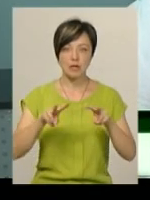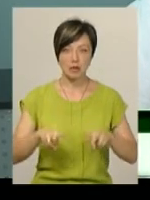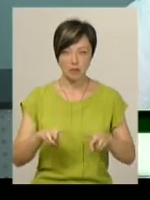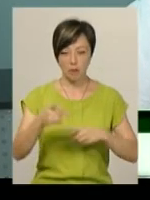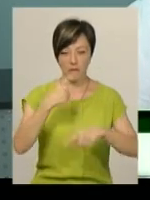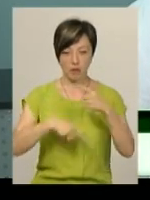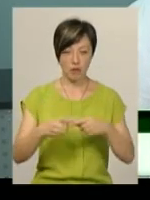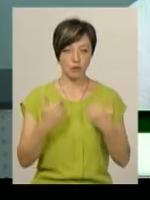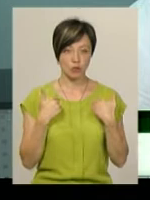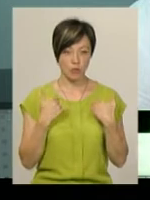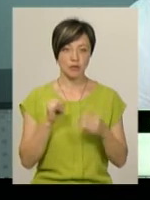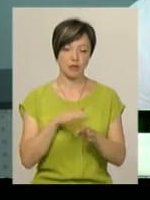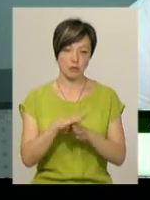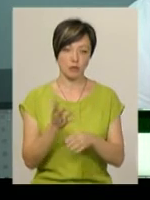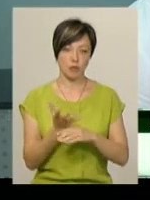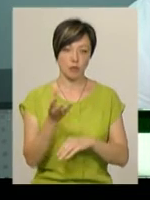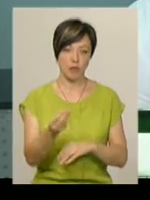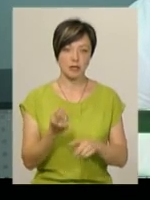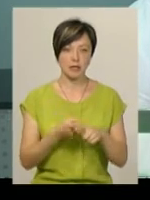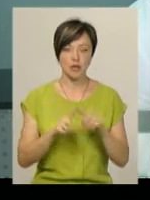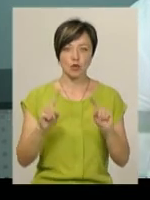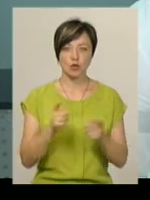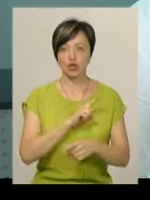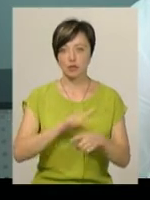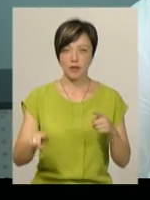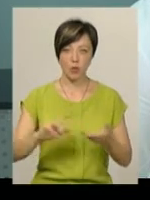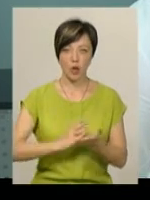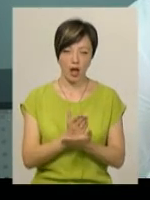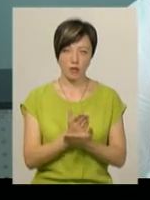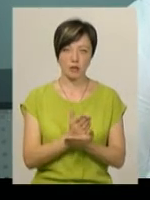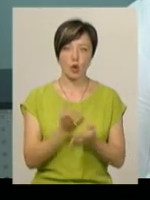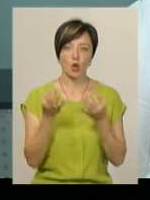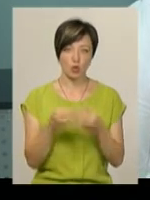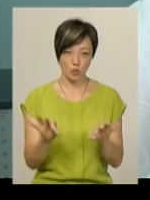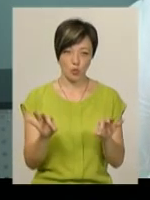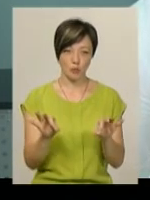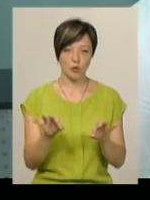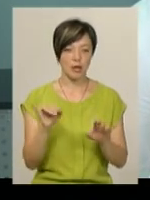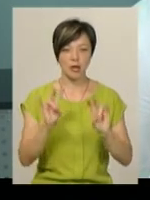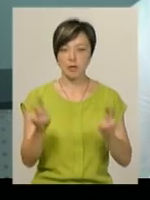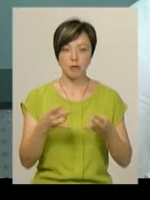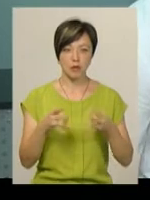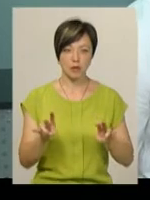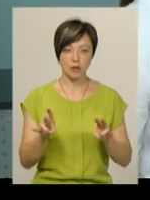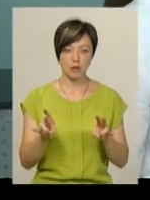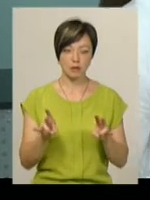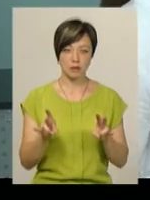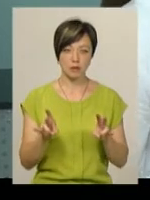вона повертається до мене і здійснює проплату. Це дуже швидко, якісно, доступно і не потрібно вже